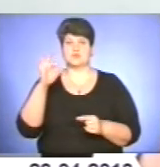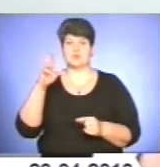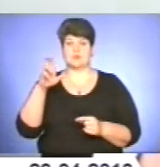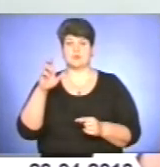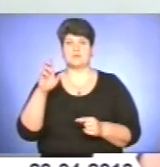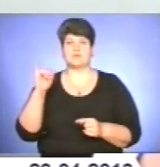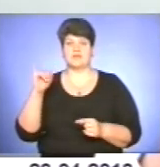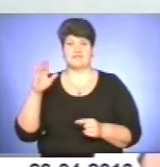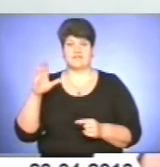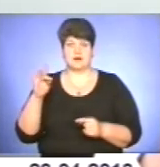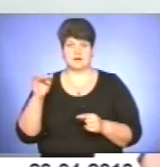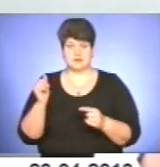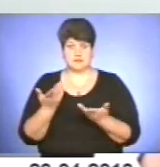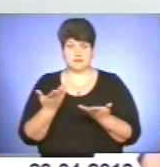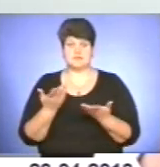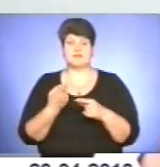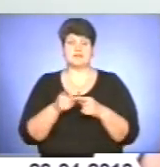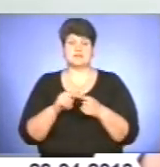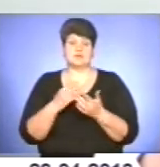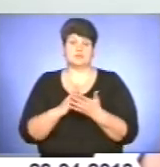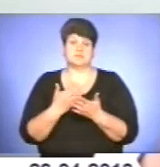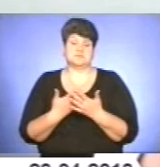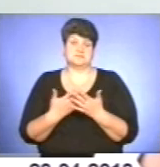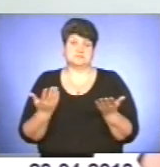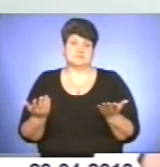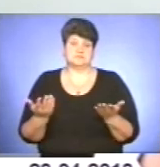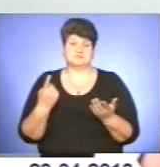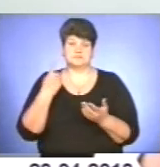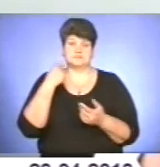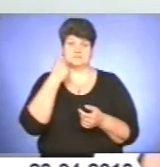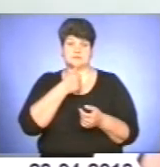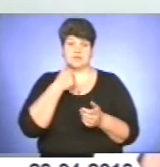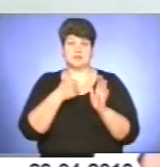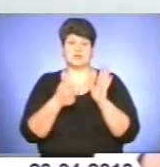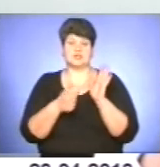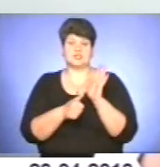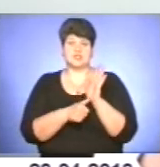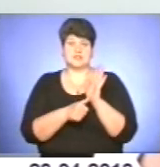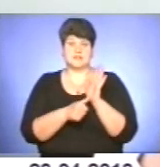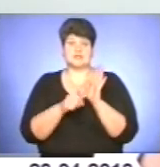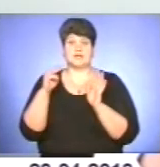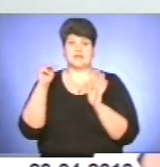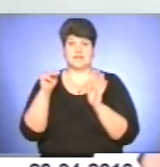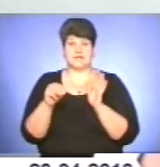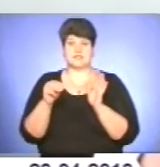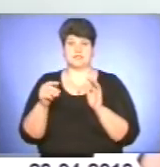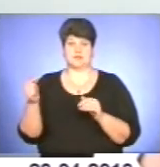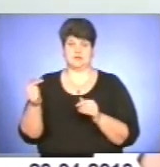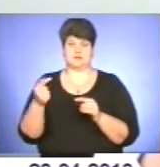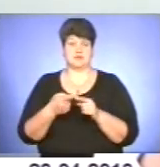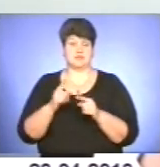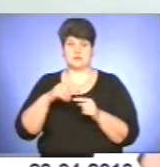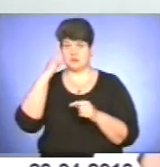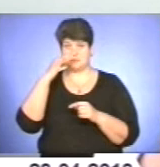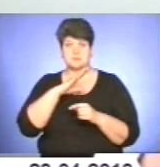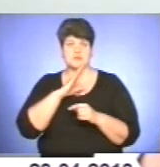кожного учня, це вийде в рік десь біля 6 тисяч. Це собі батьки не